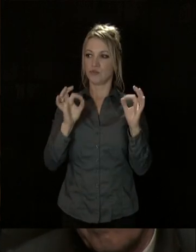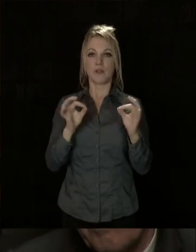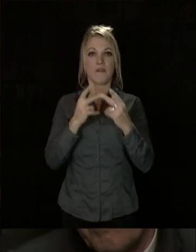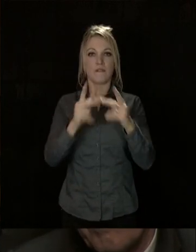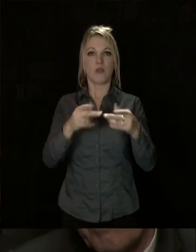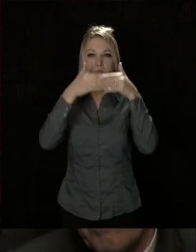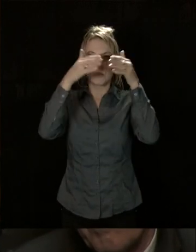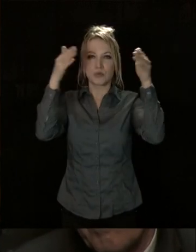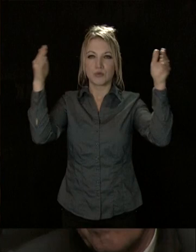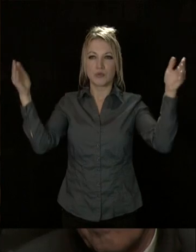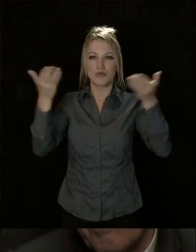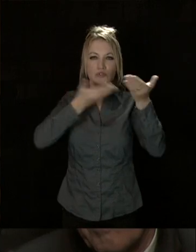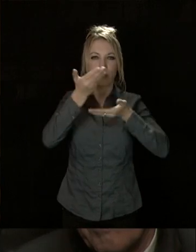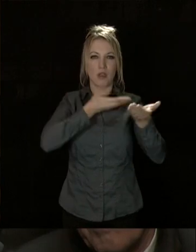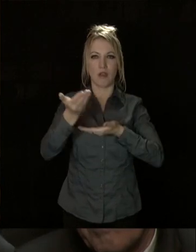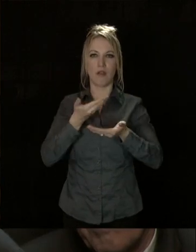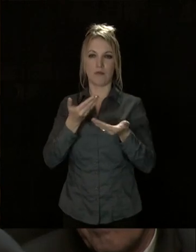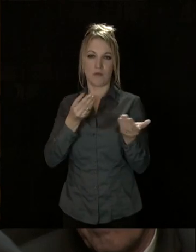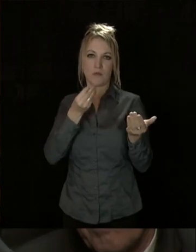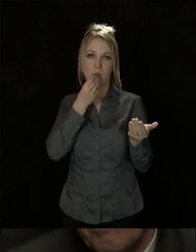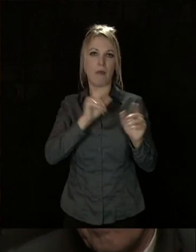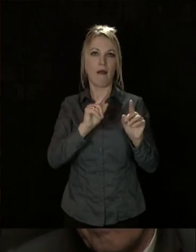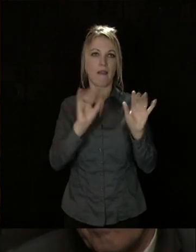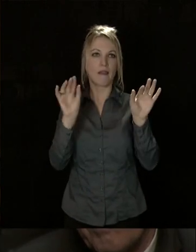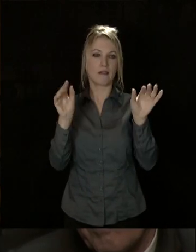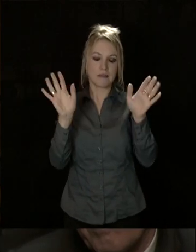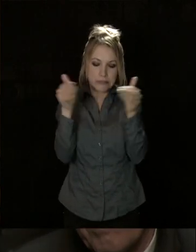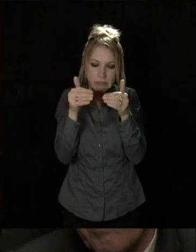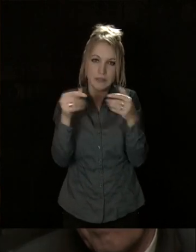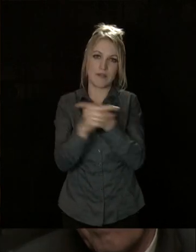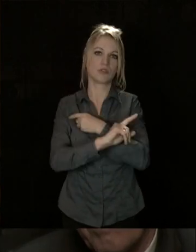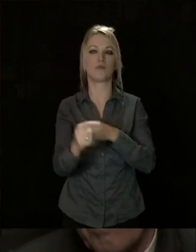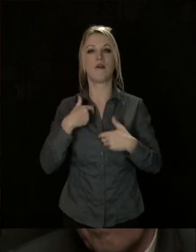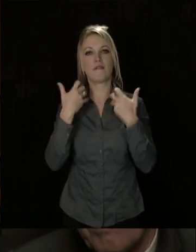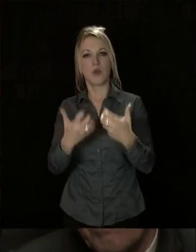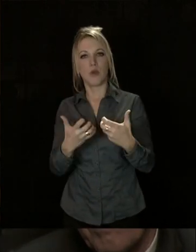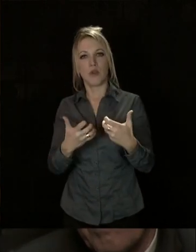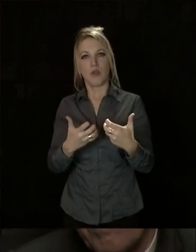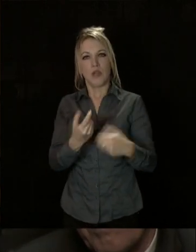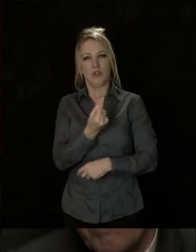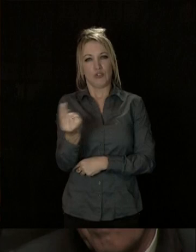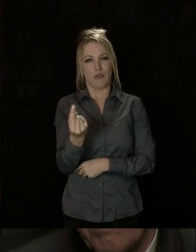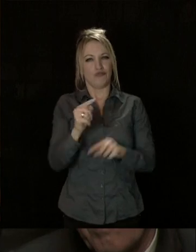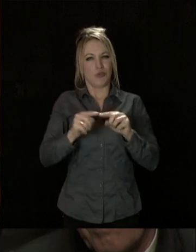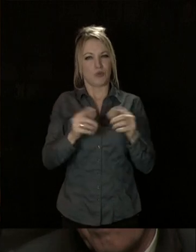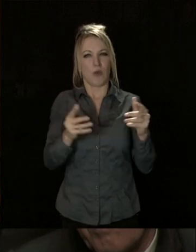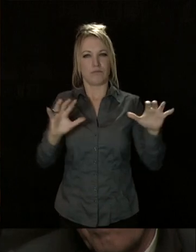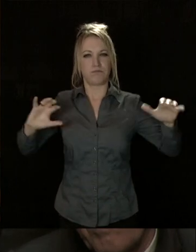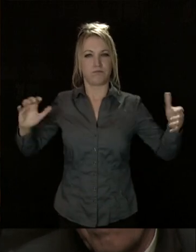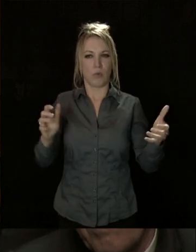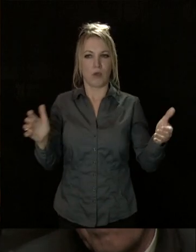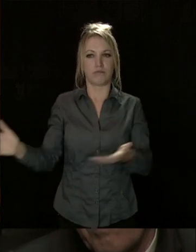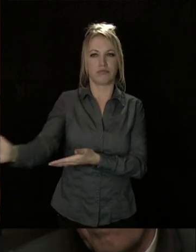ville où l'ouverture à l'autre l'emporte sur la tentation du repli. Je ne veux me consacrer qu'à une seule chose, rassembler les